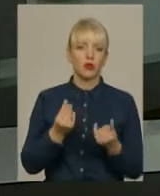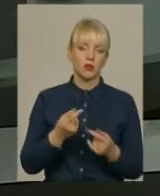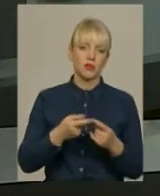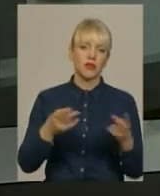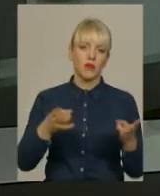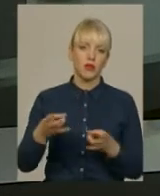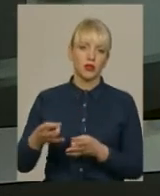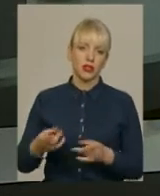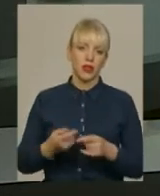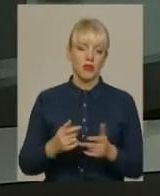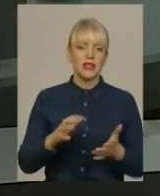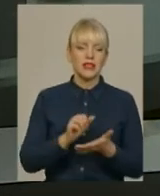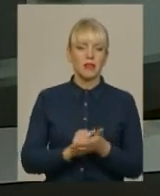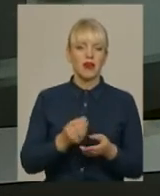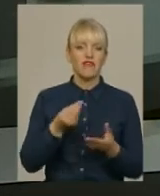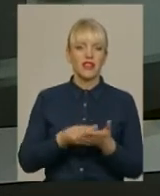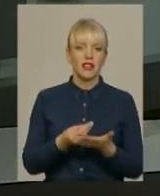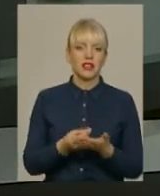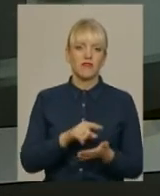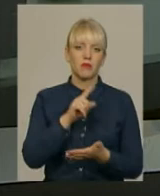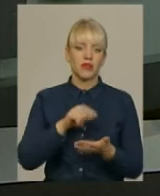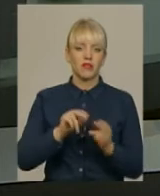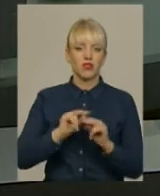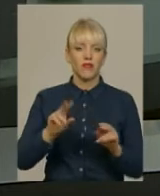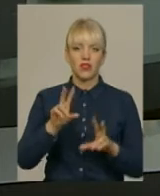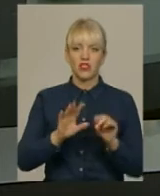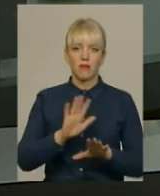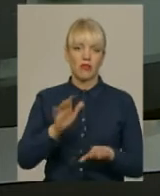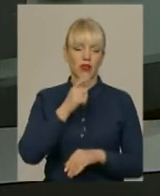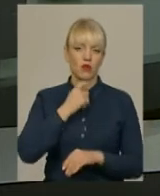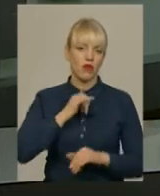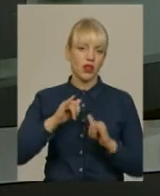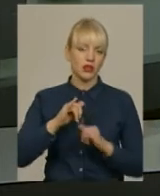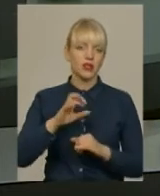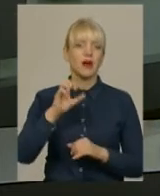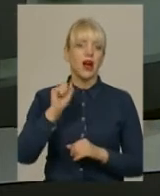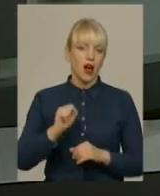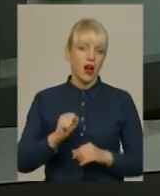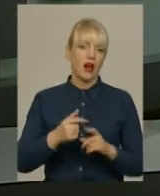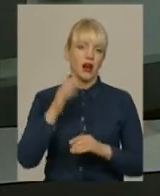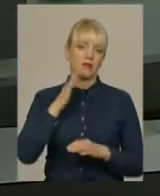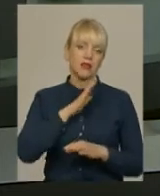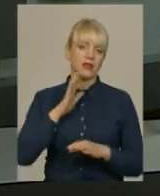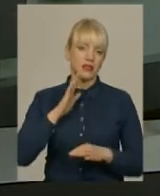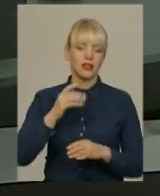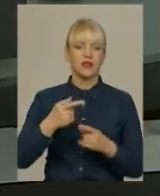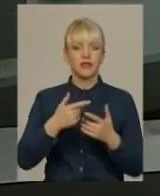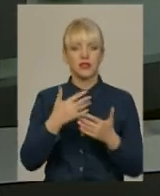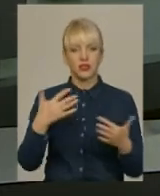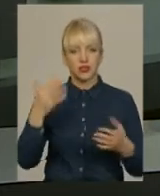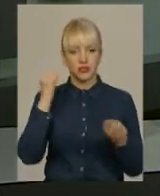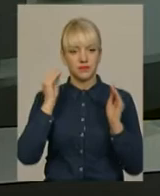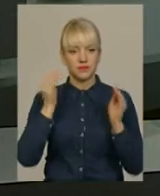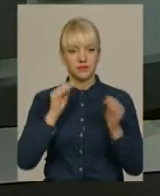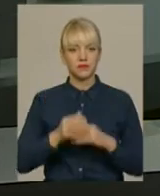потреби. Займатися фінансовими питаннями вчителів вважають некоректним, а думки батьків з цього приводу різняться. Тему досліджувала Ірина